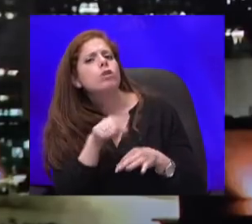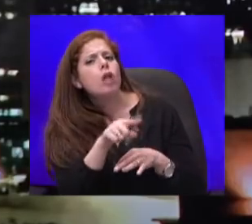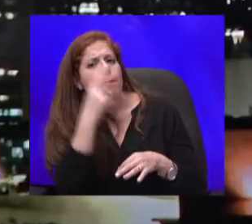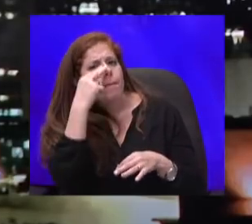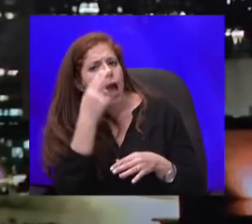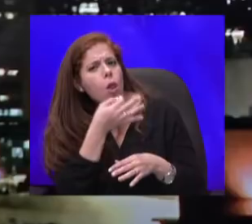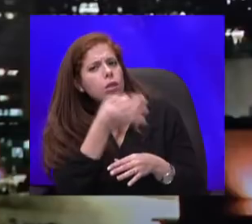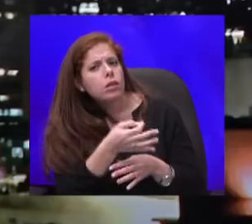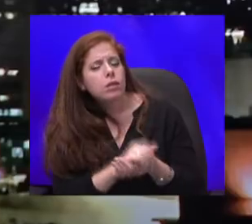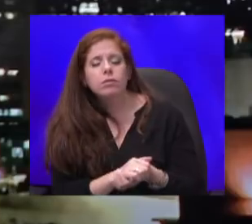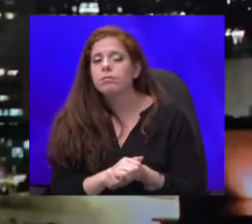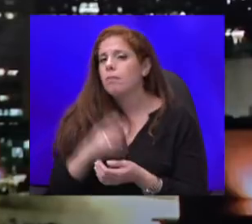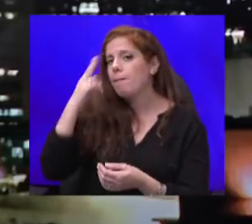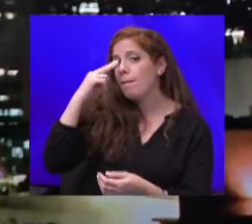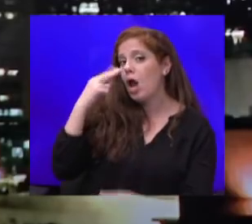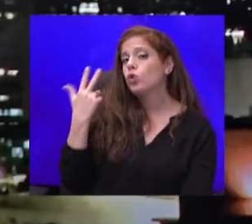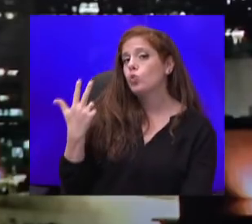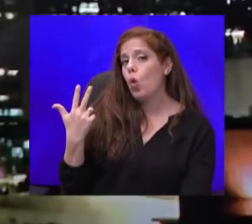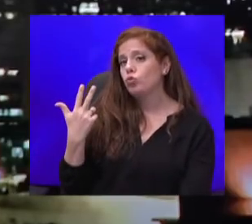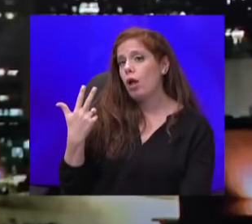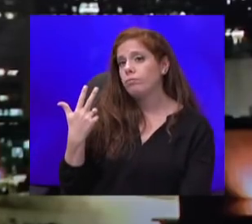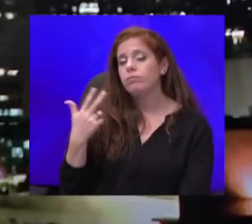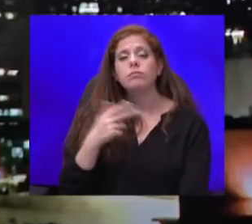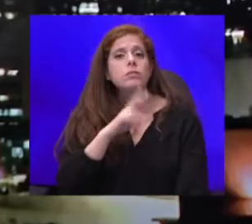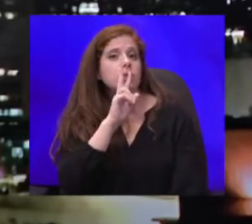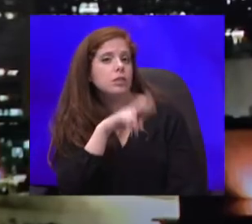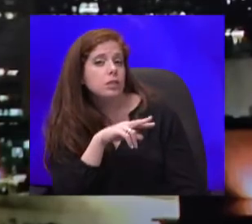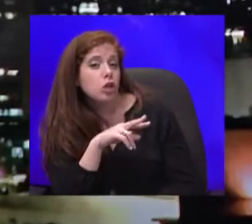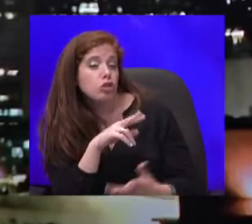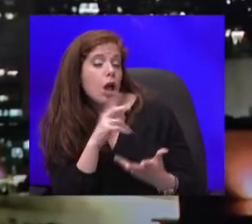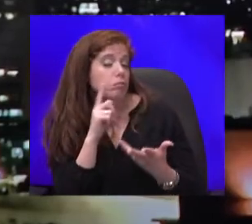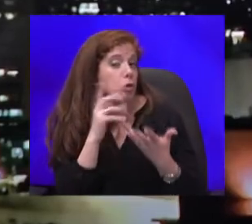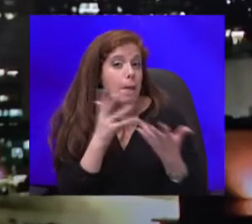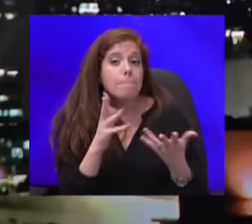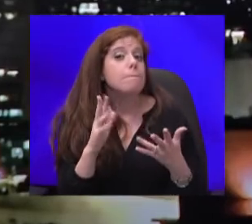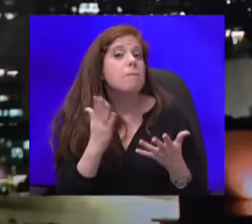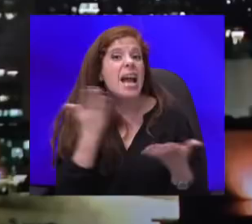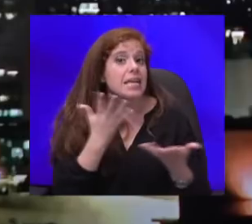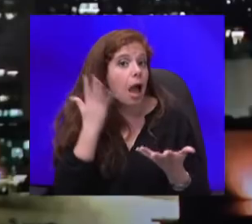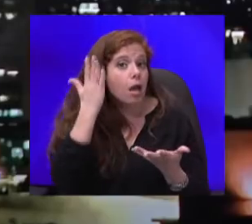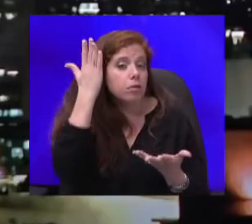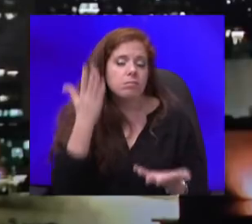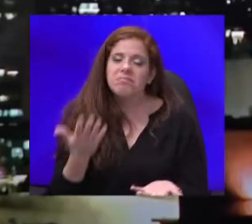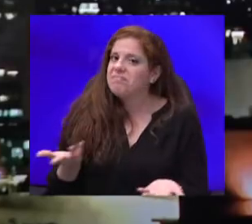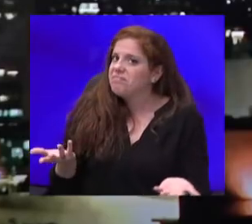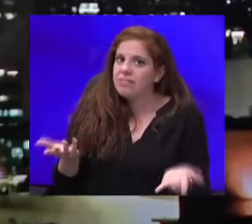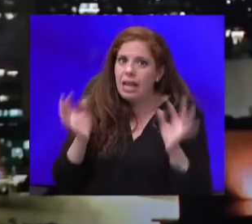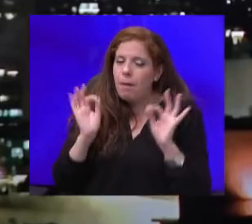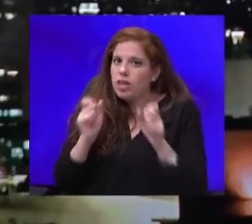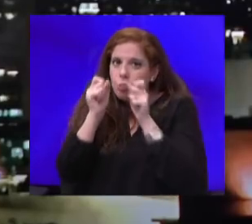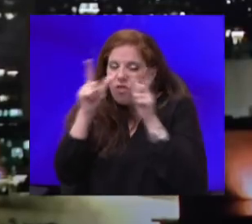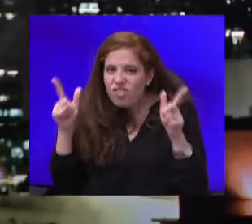לי שלושה. ויש לך איזשהו שמת שמושג מה הולך לקרות? לא, אני ממש מופתע. כשפיילוט מצליח,